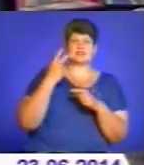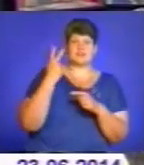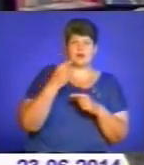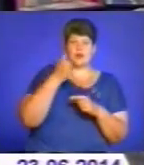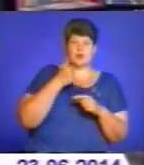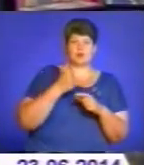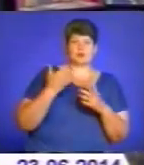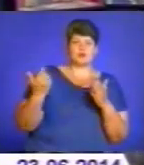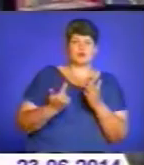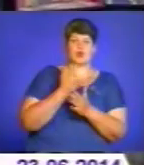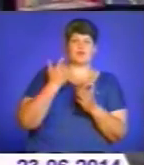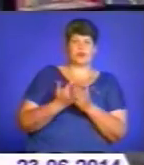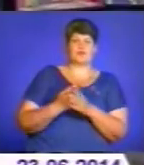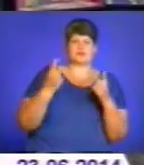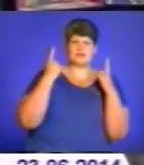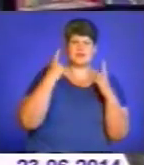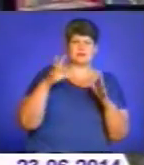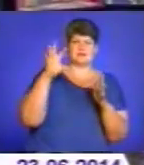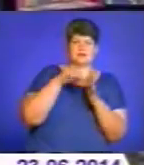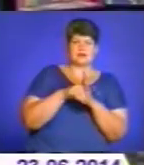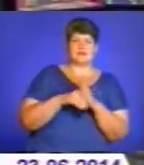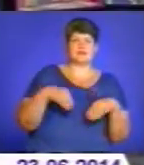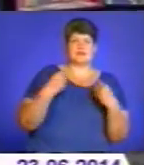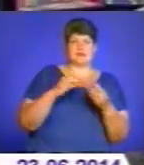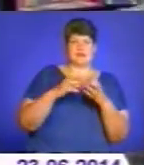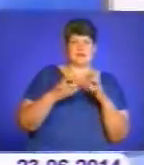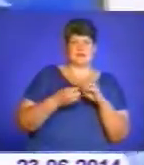корпус. Тобто робили такі капітальні вкладення, які би давали відповідний результат.